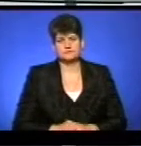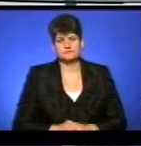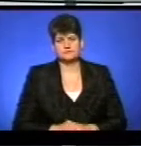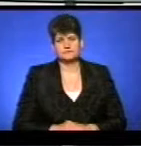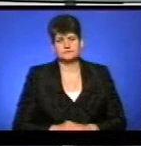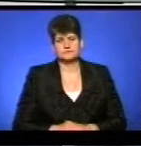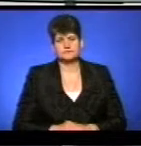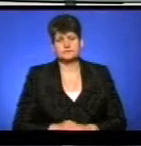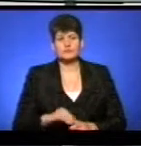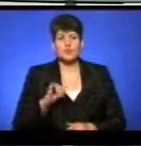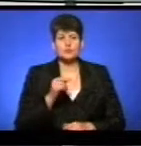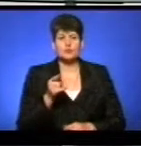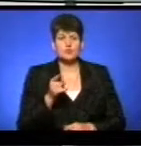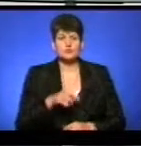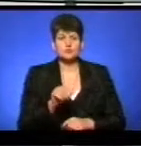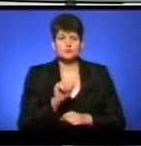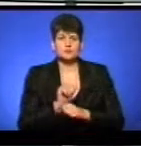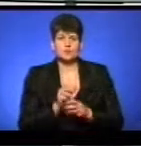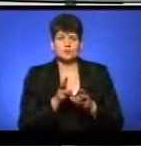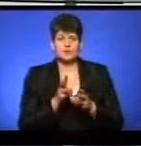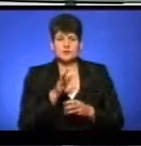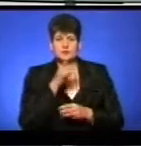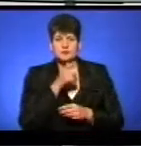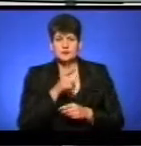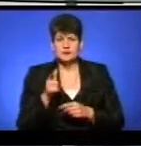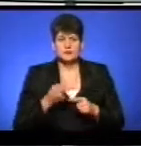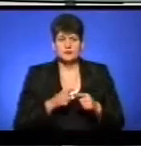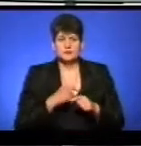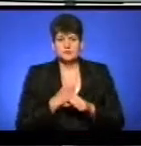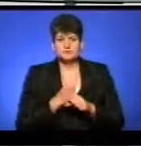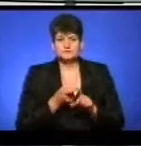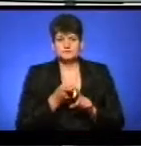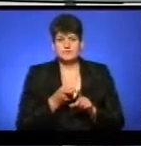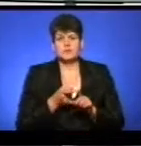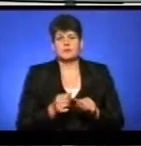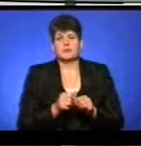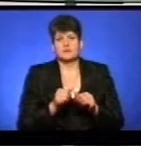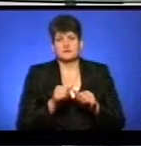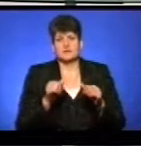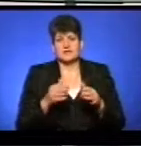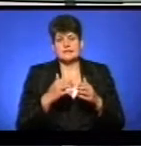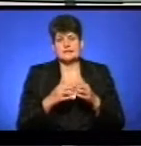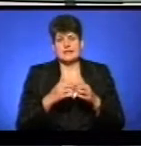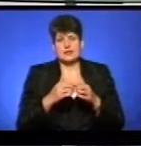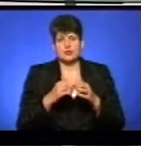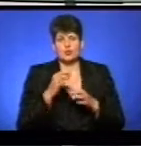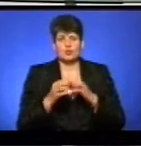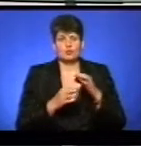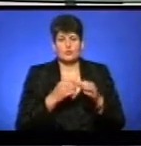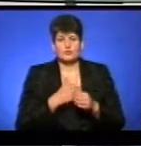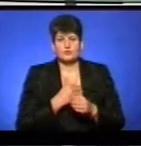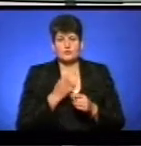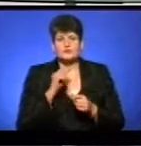У Тернополі призупинили опалювальний сезон. Це зробили через підвищення середньодобової температури повітря, щоб